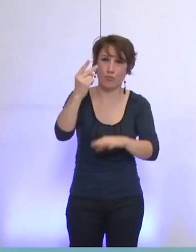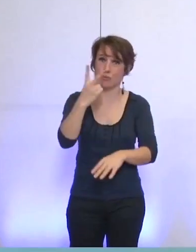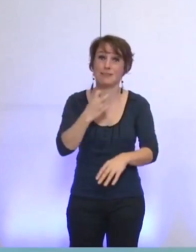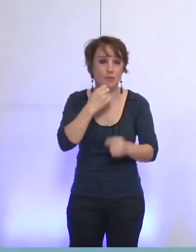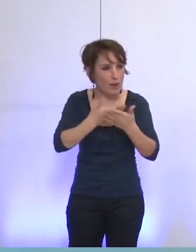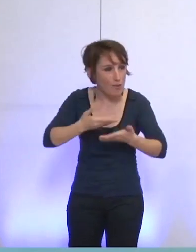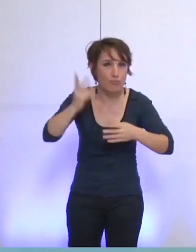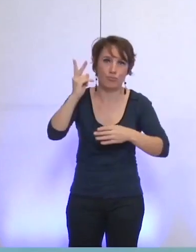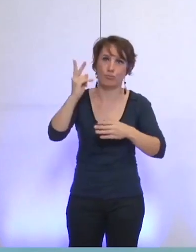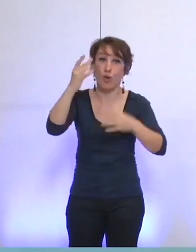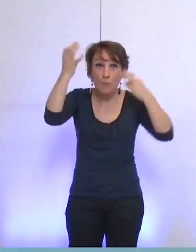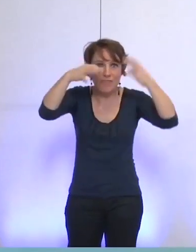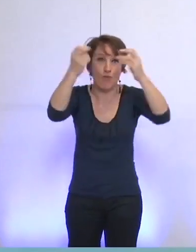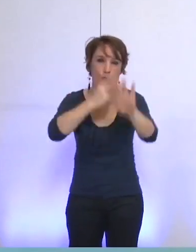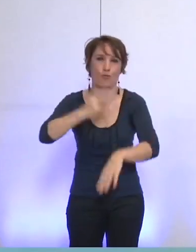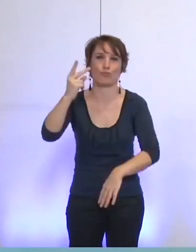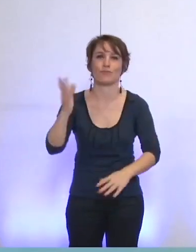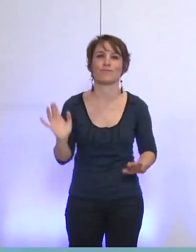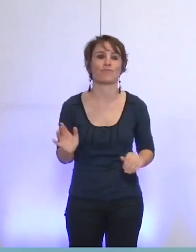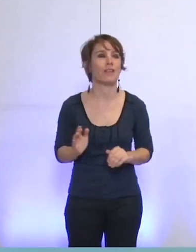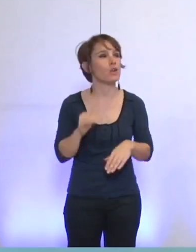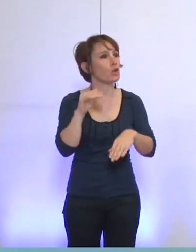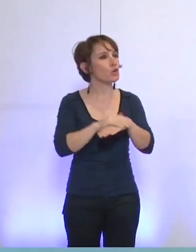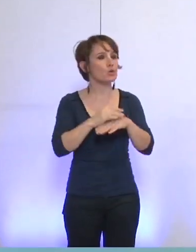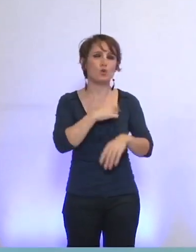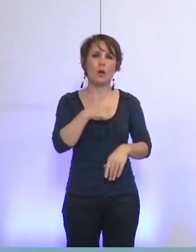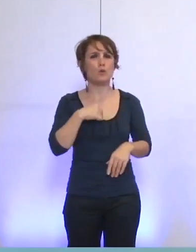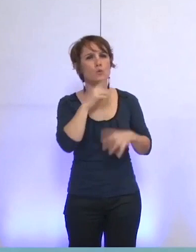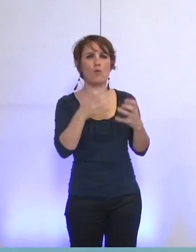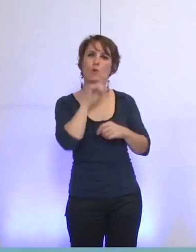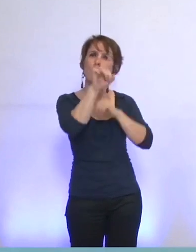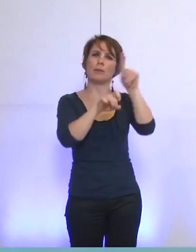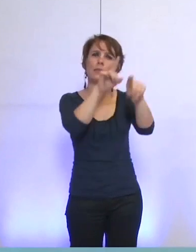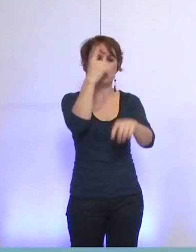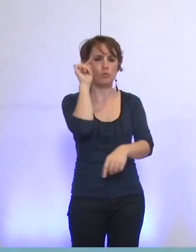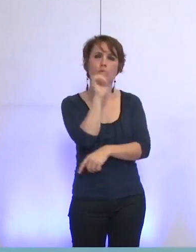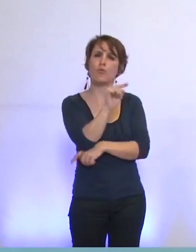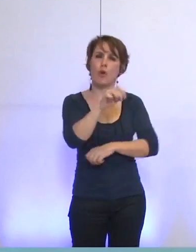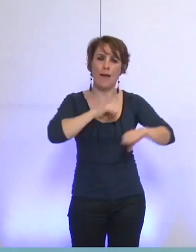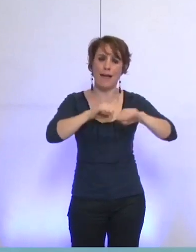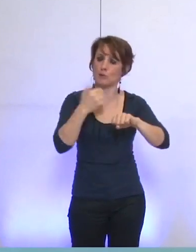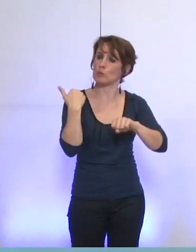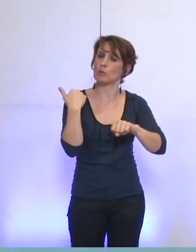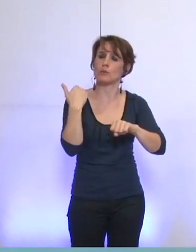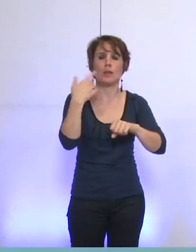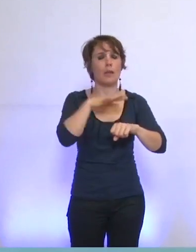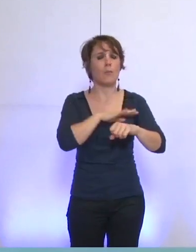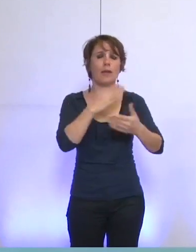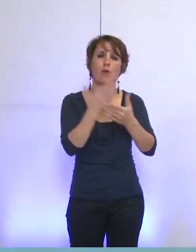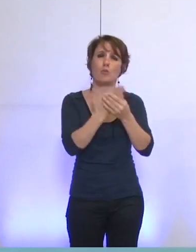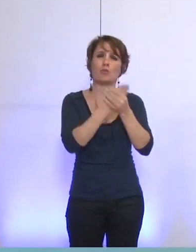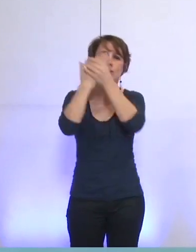innovante ». Nous tenons ce soir à vous interroger au sujet de votre action dans le cadre du recours déposé devant le tribunal